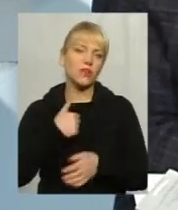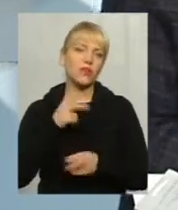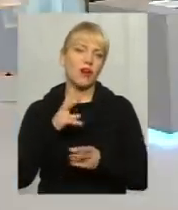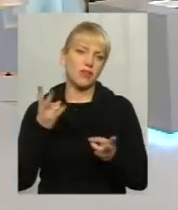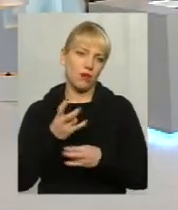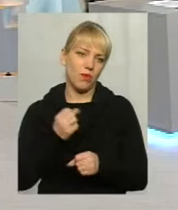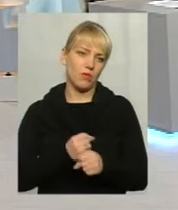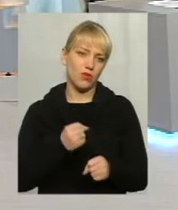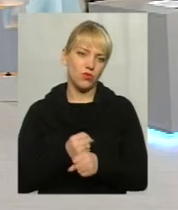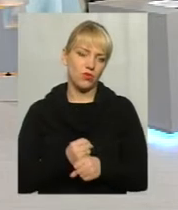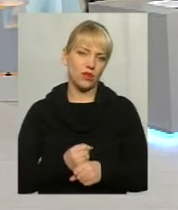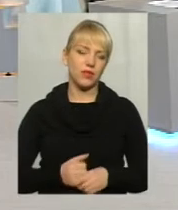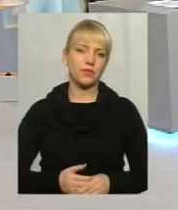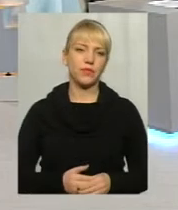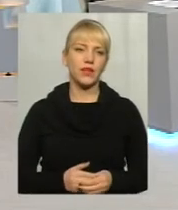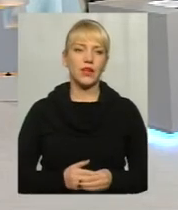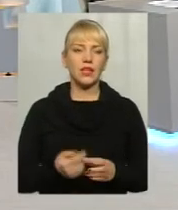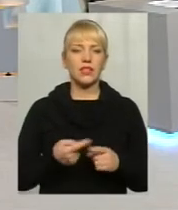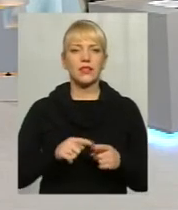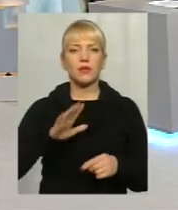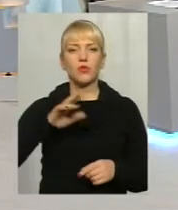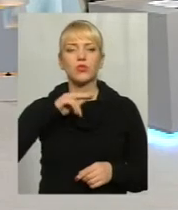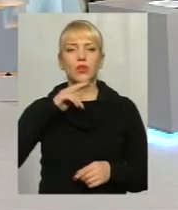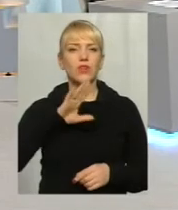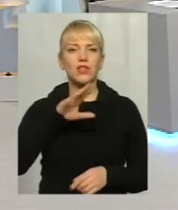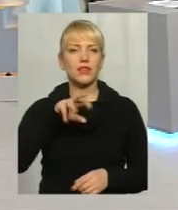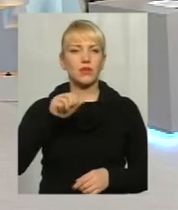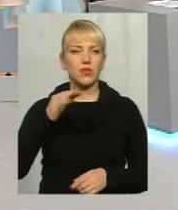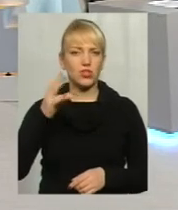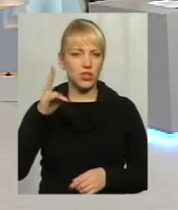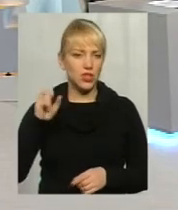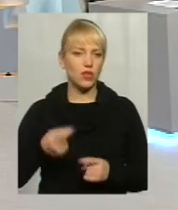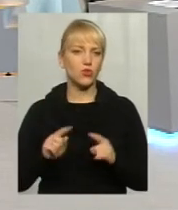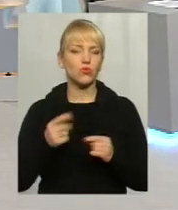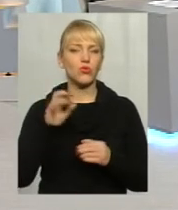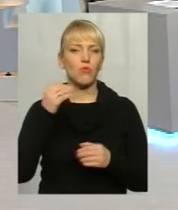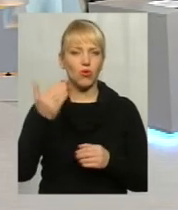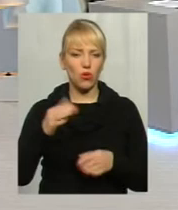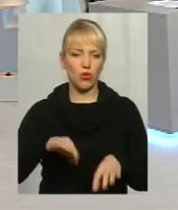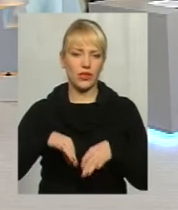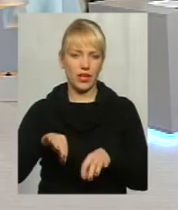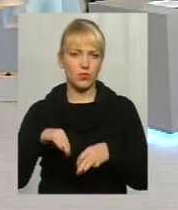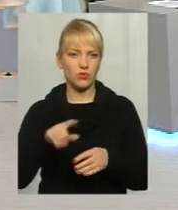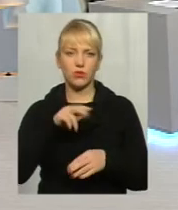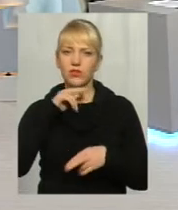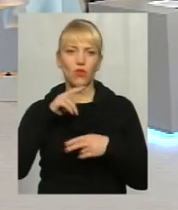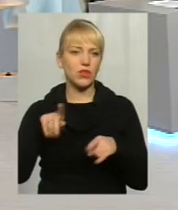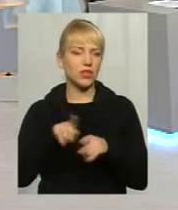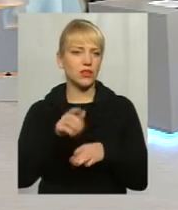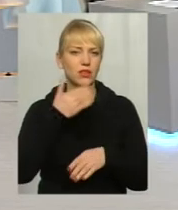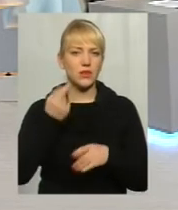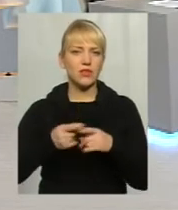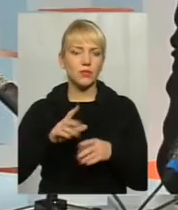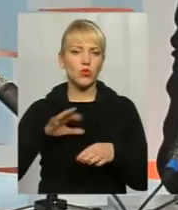напевно, це якраз були зауваження недомішані, тому що якраз по його транспорту таких зауважень немає. Це було